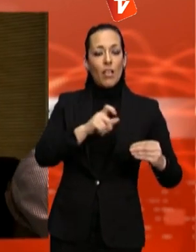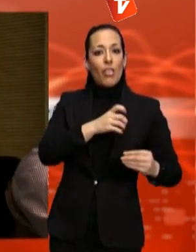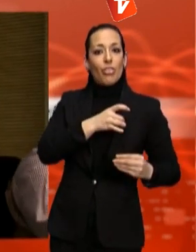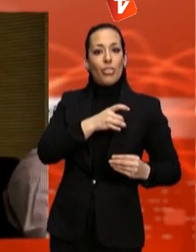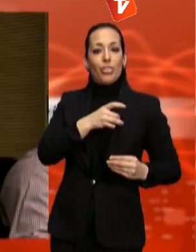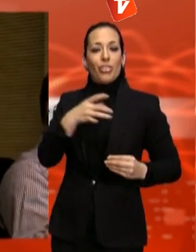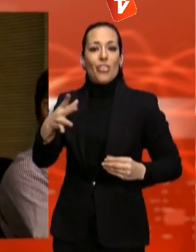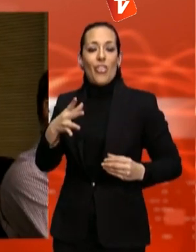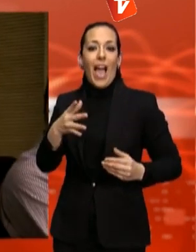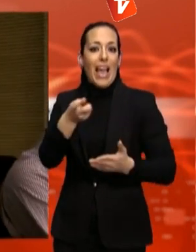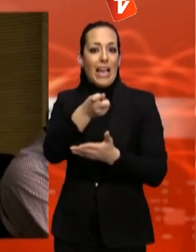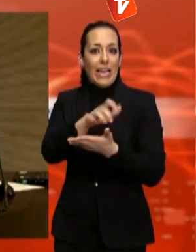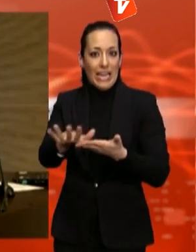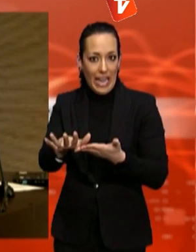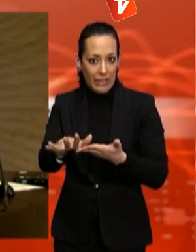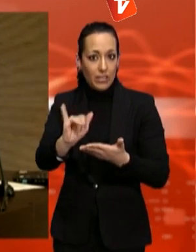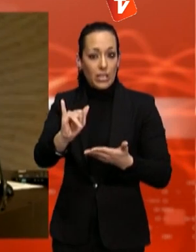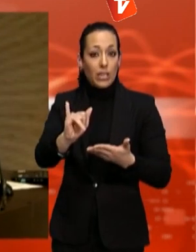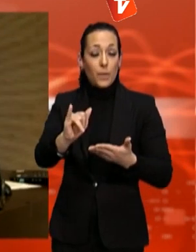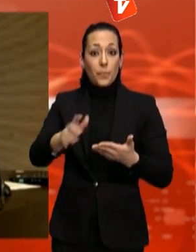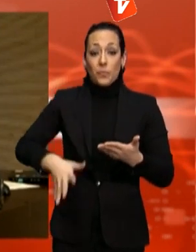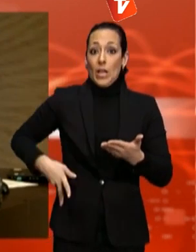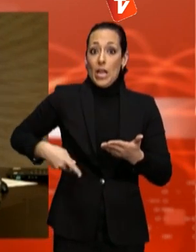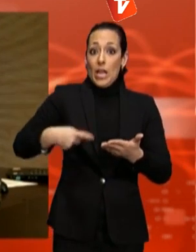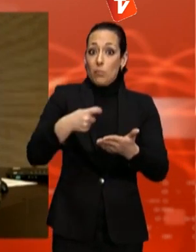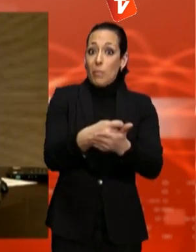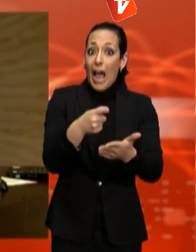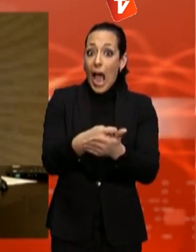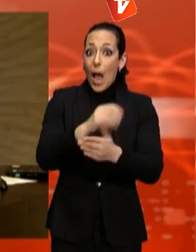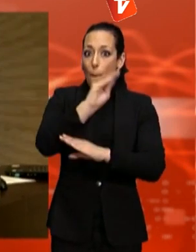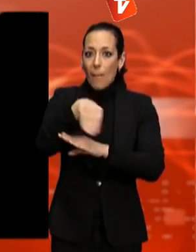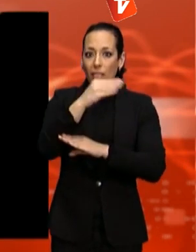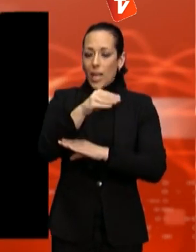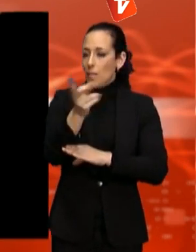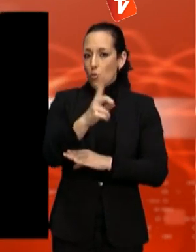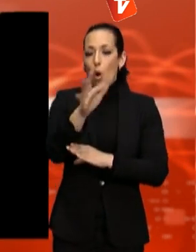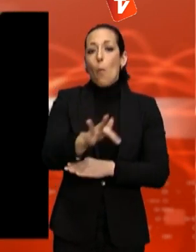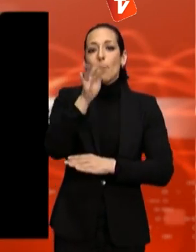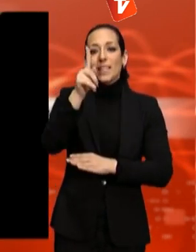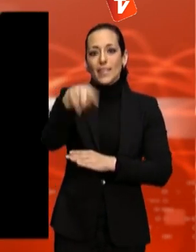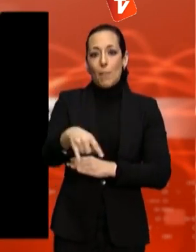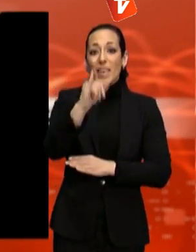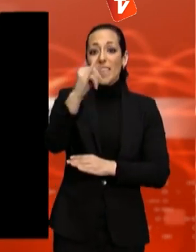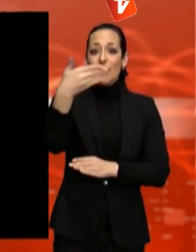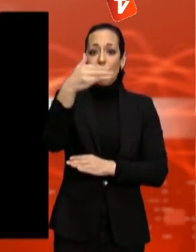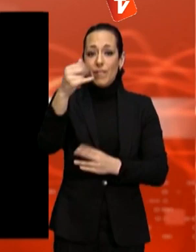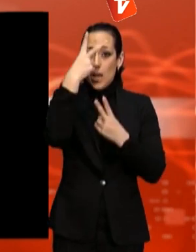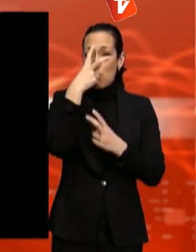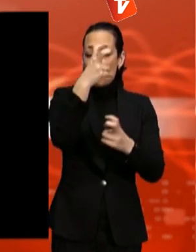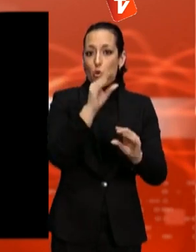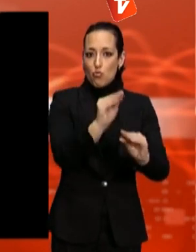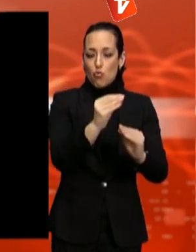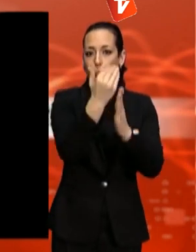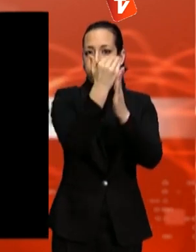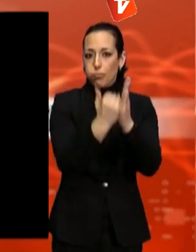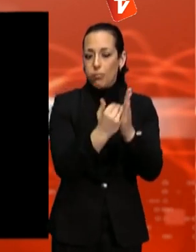'ocupar del manteniment i obtindria un descompte en el rebut de l'IBI d'entre el 10 i el 20% en funció de la gran d'àrea i de l'ubicació del